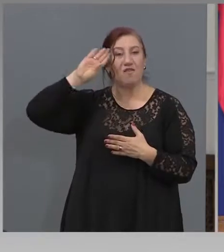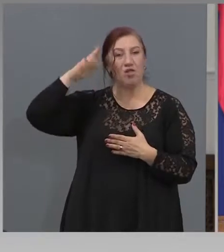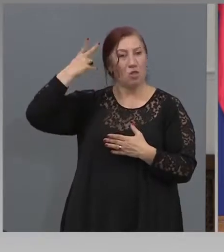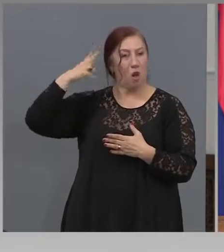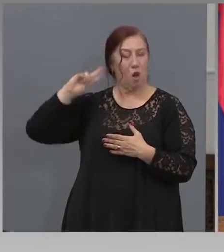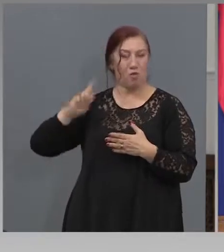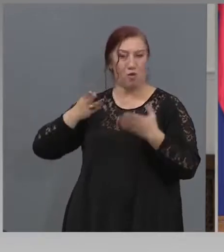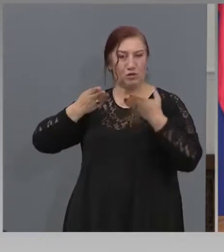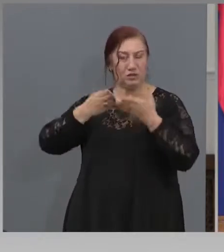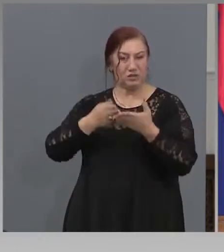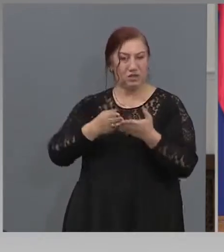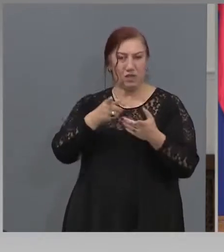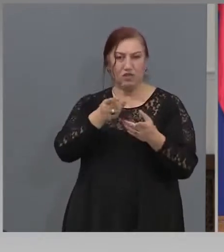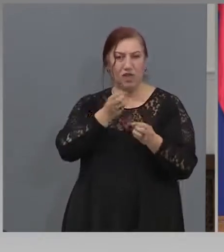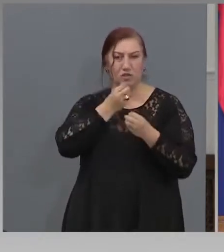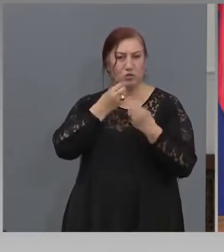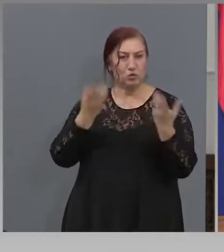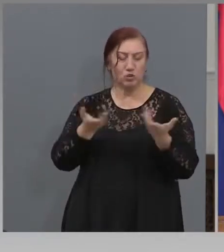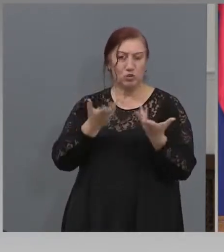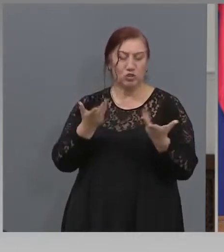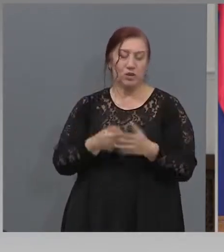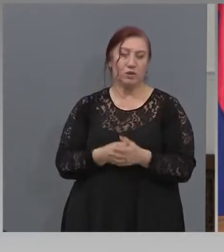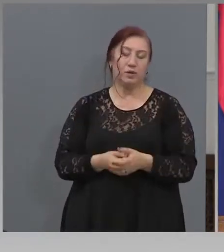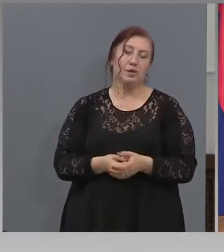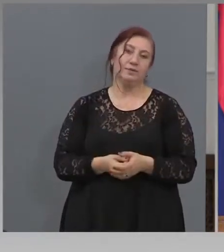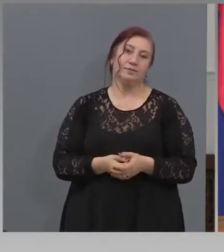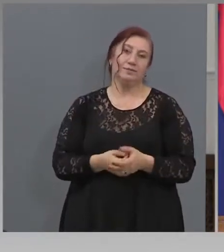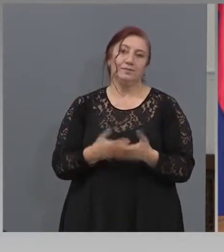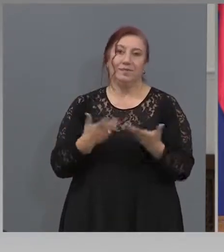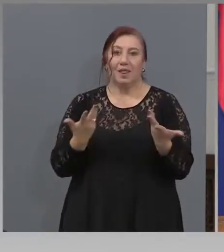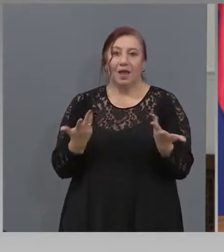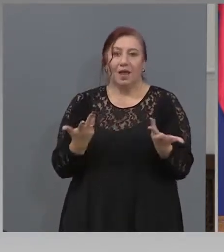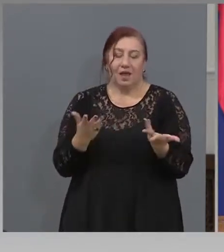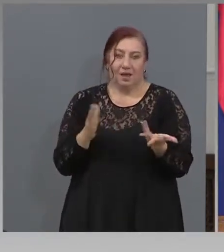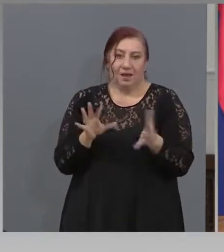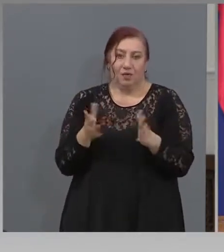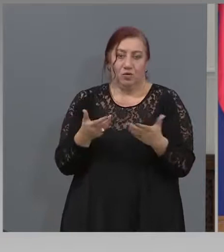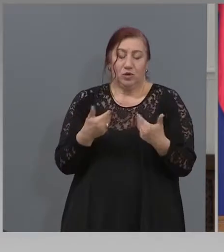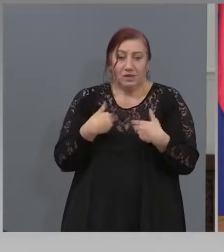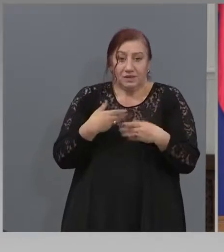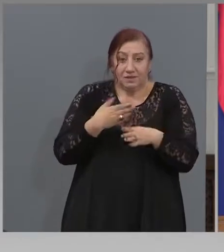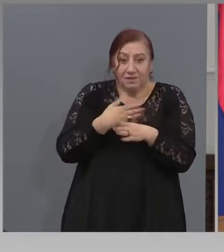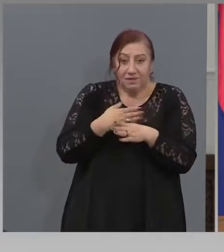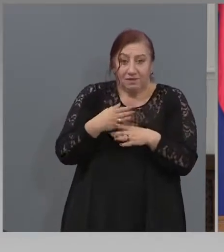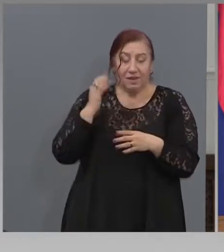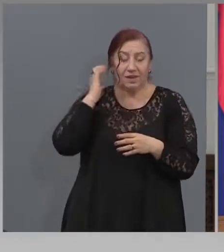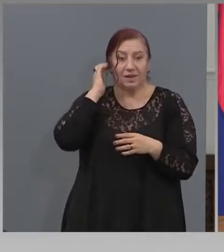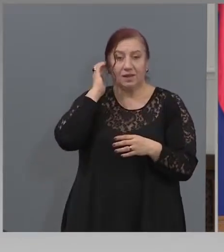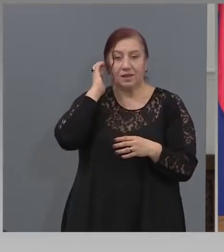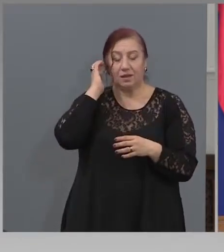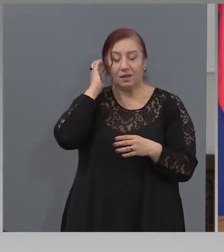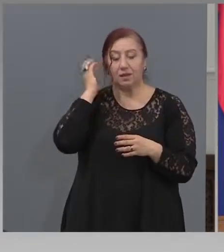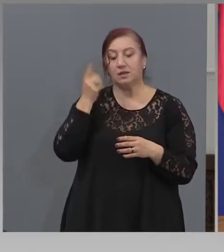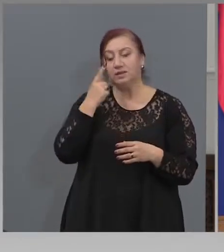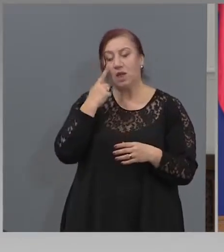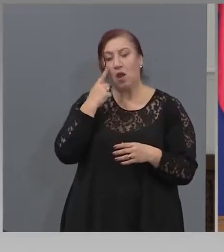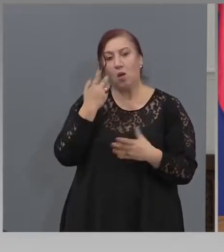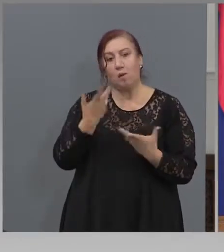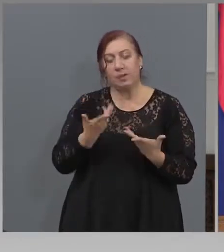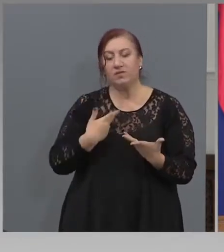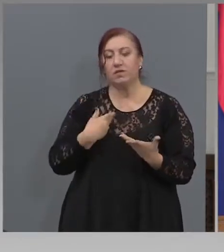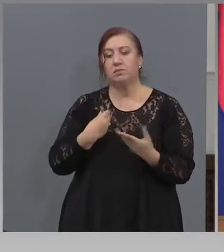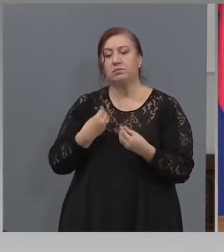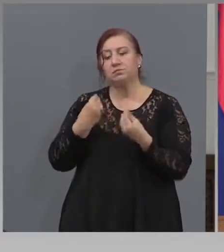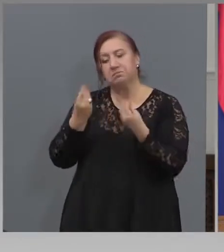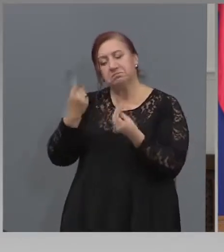случайно ли беше? Е, как ще... Може би... Аз винаги опитвам да оправдавам хората. Началника